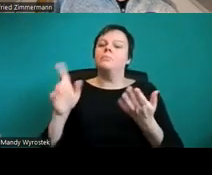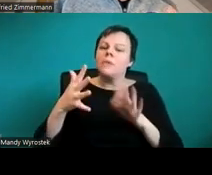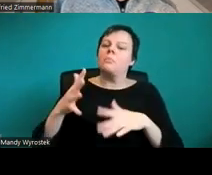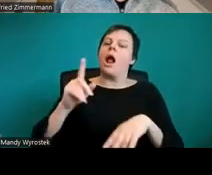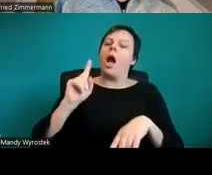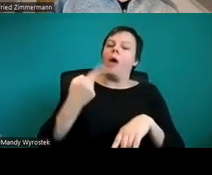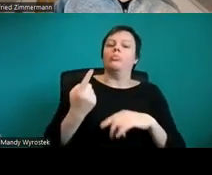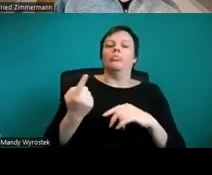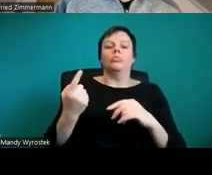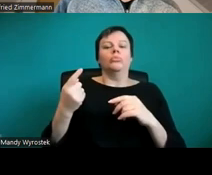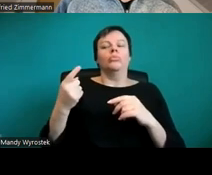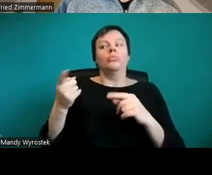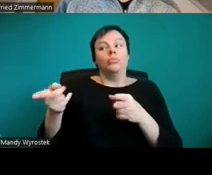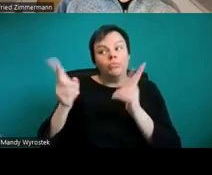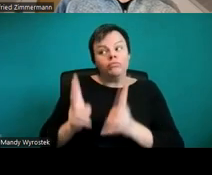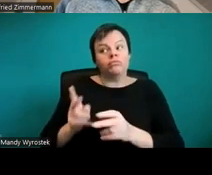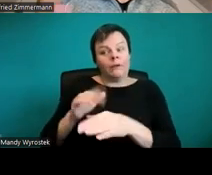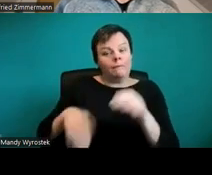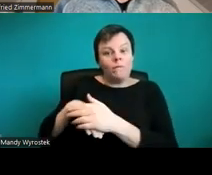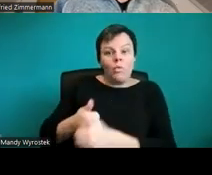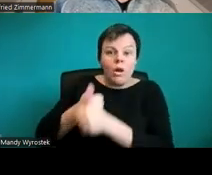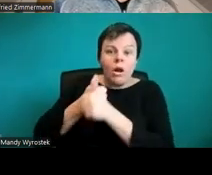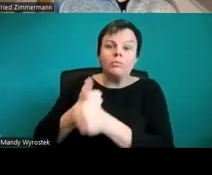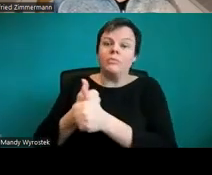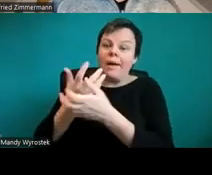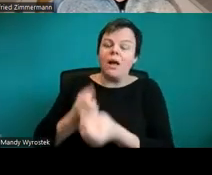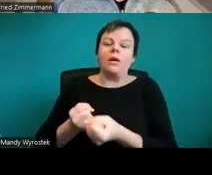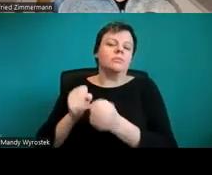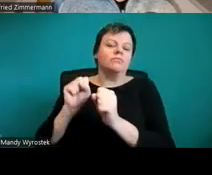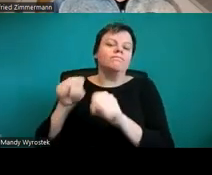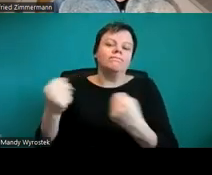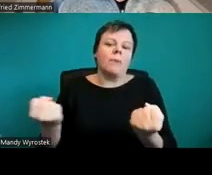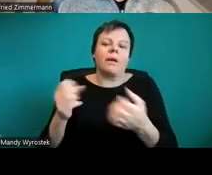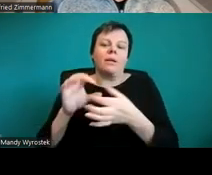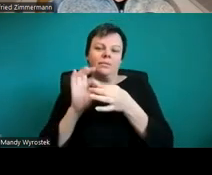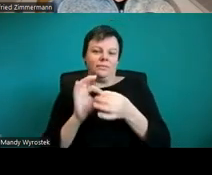nachdem, an welcher Stelle Sie was anwenden. Da werde ich auch noch mal was dazu sagen.